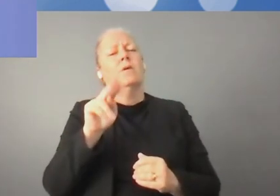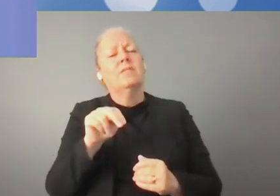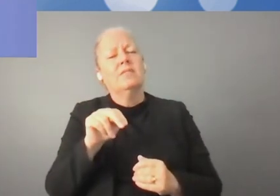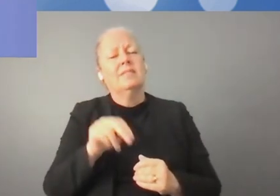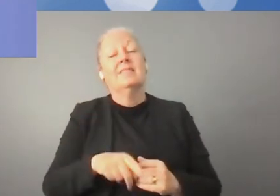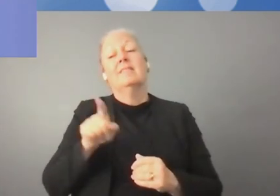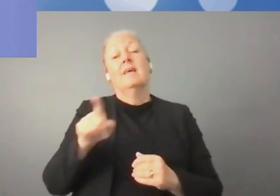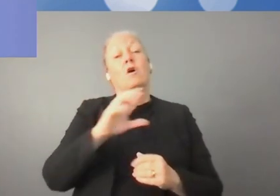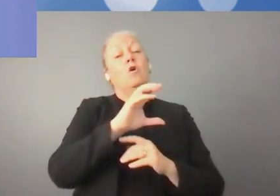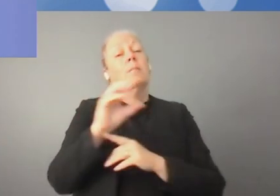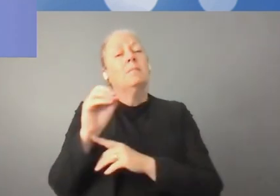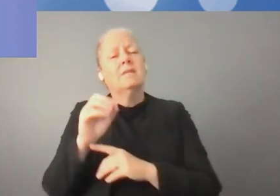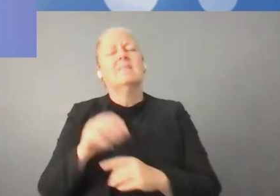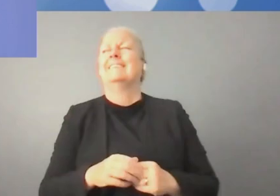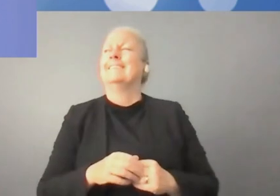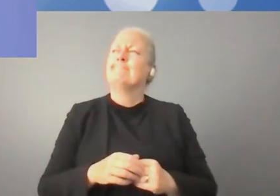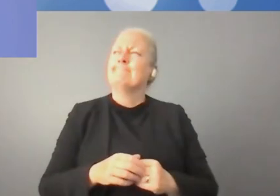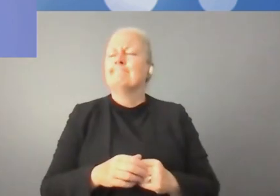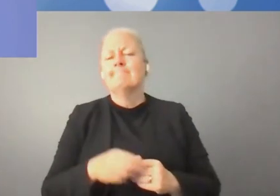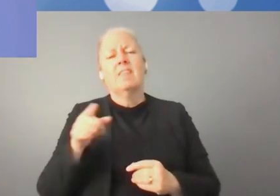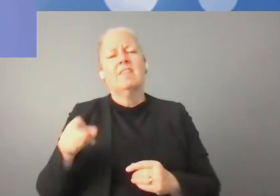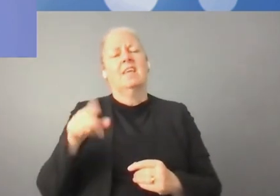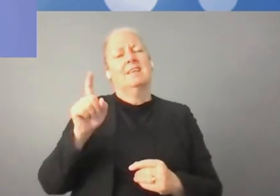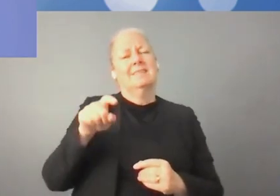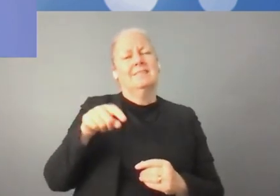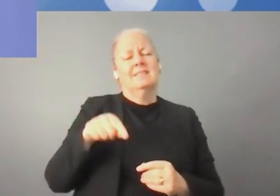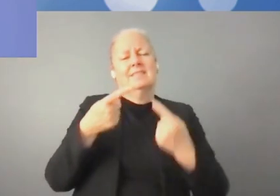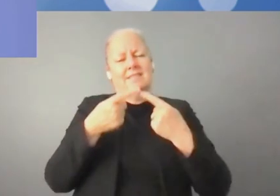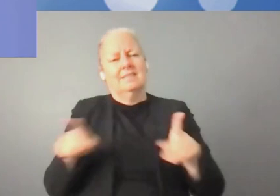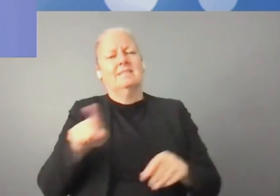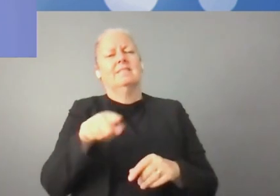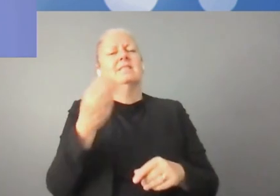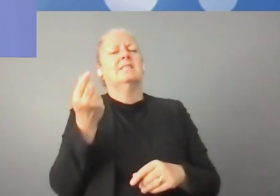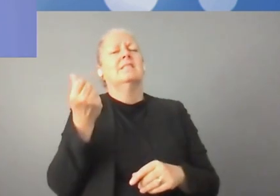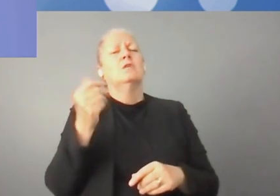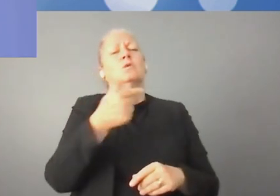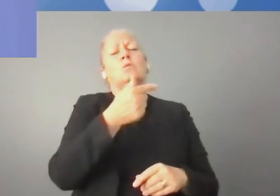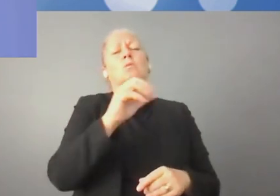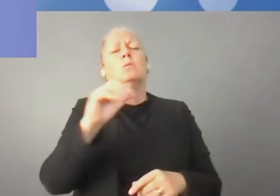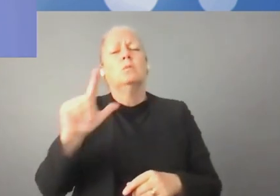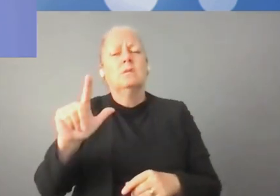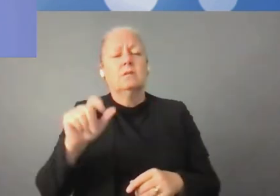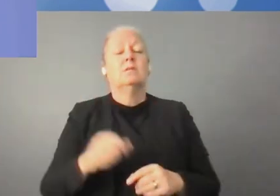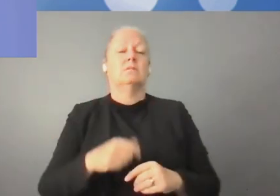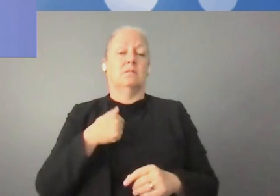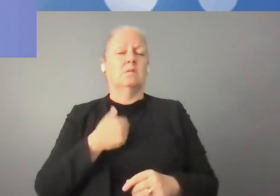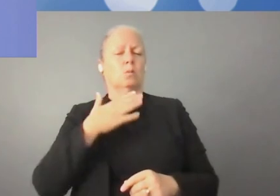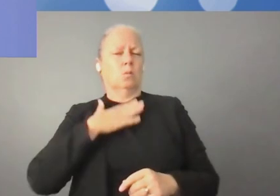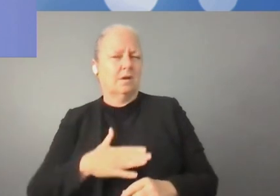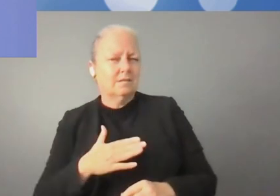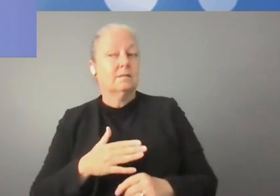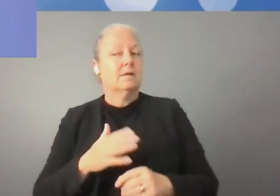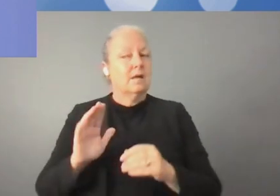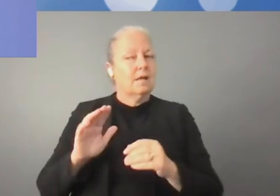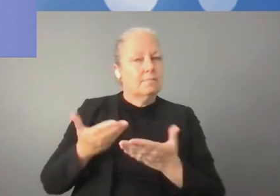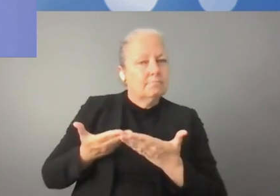C'est d'accompagner la transformation numérique des petites et moyennes entreprises. Parce qu'aujourd'hui, le gros de l'emploi, le gros de la création